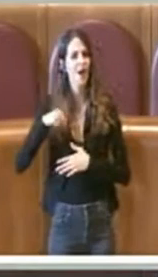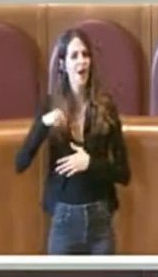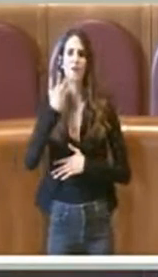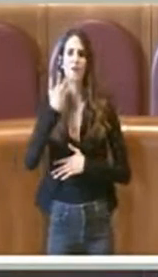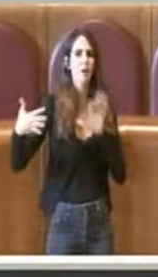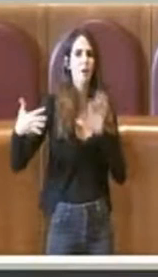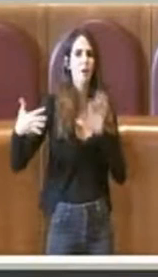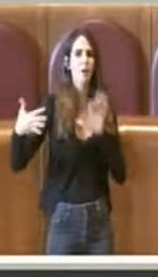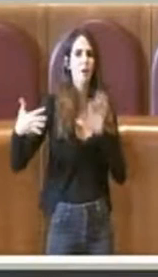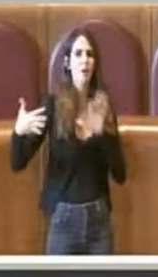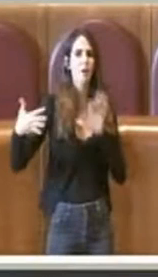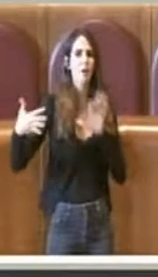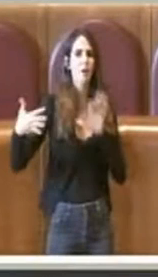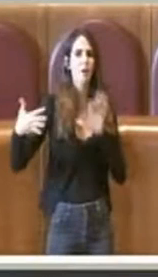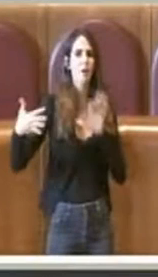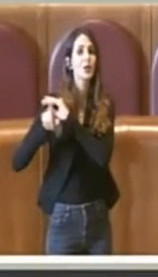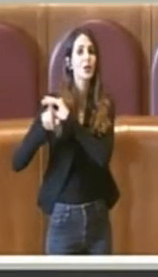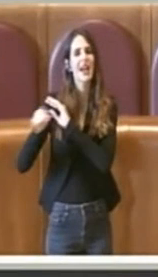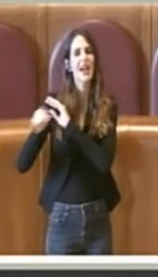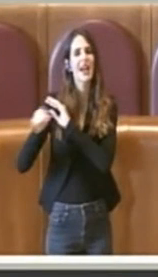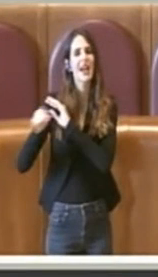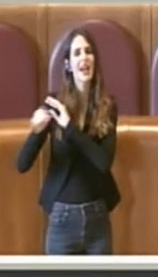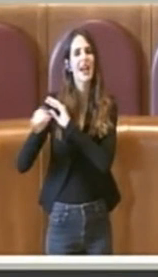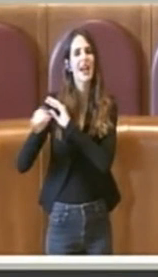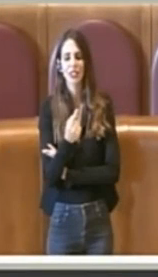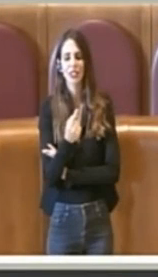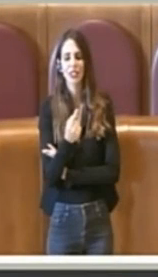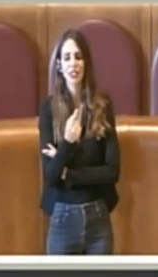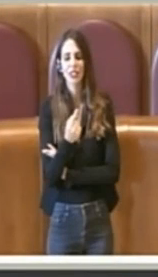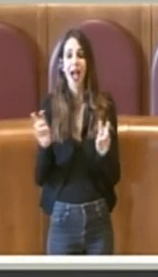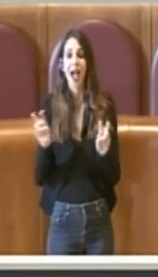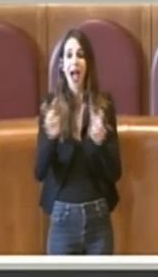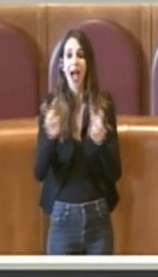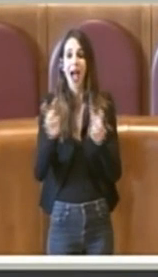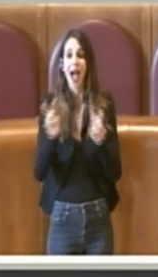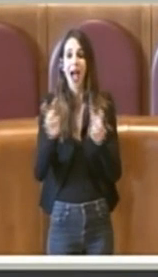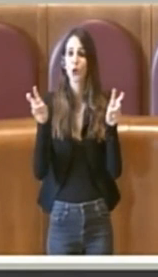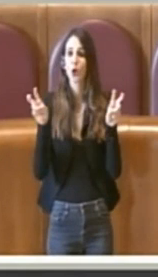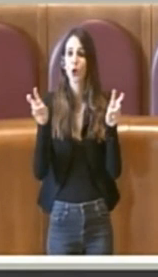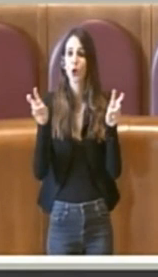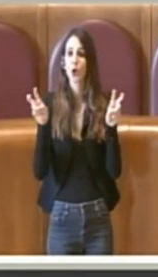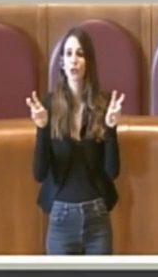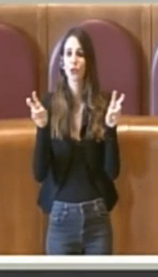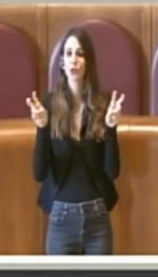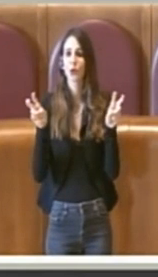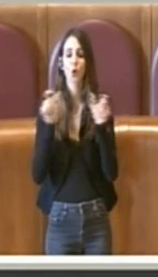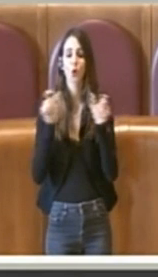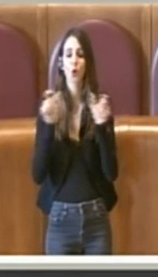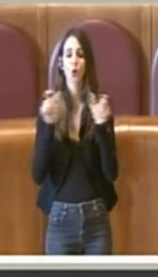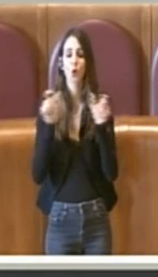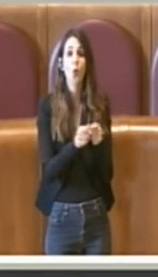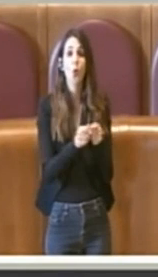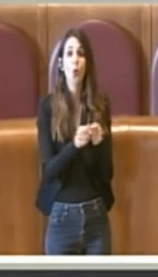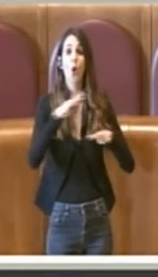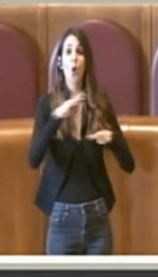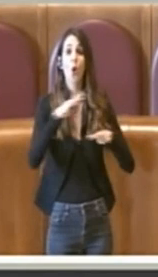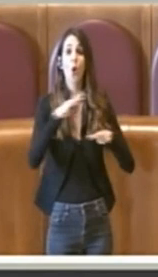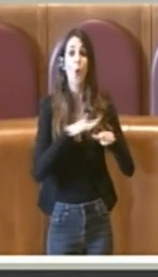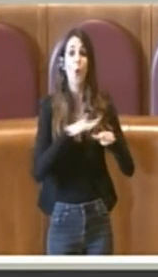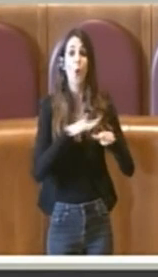quando dice che l'argomento non si limita all'aspetto urbanistico,